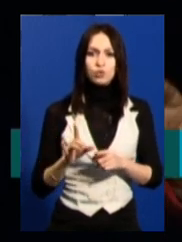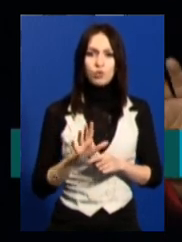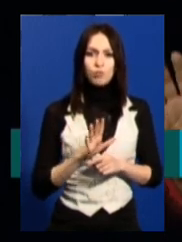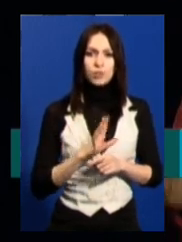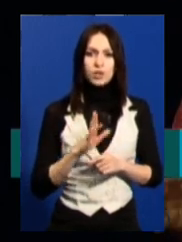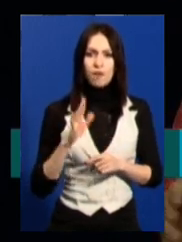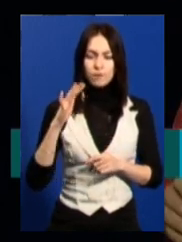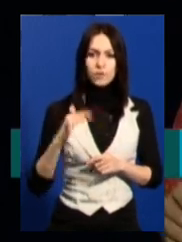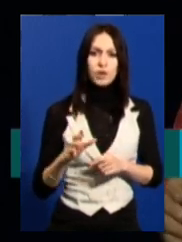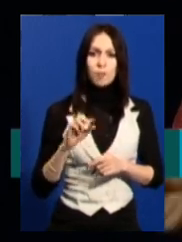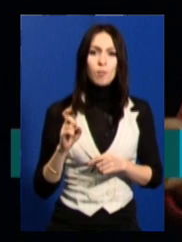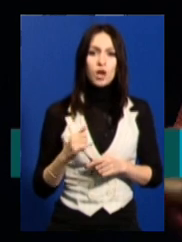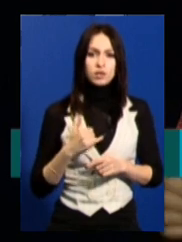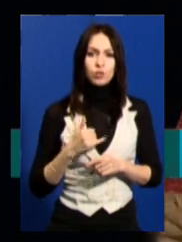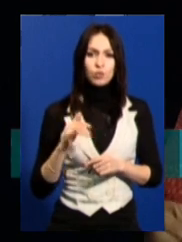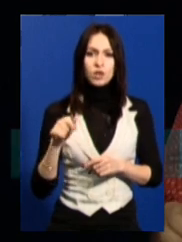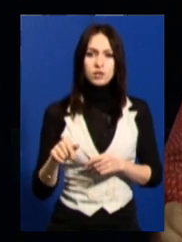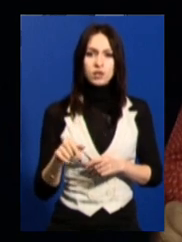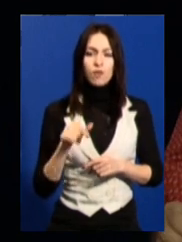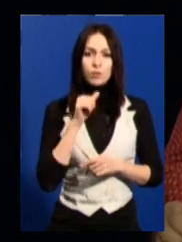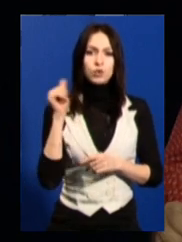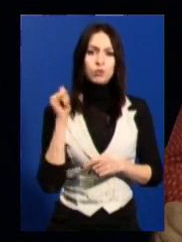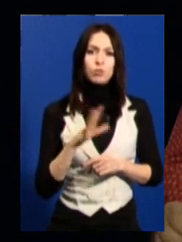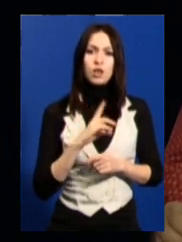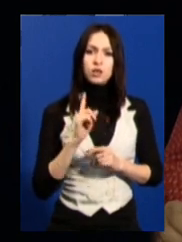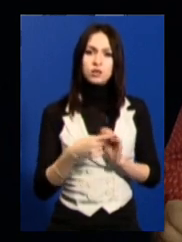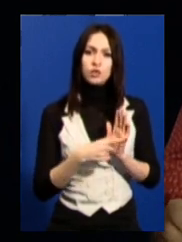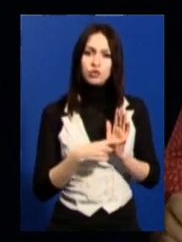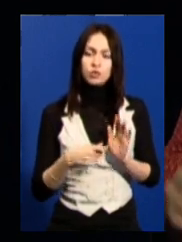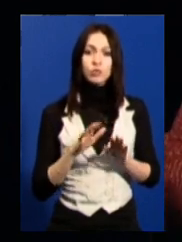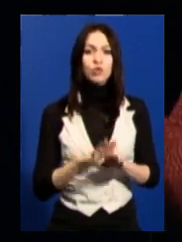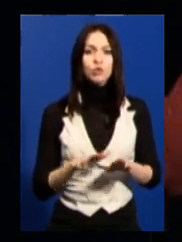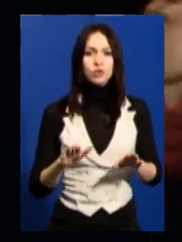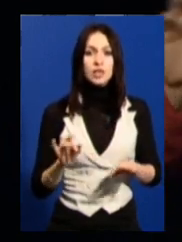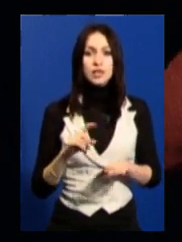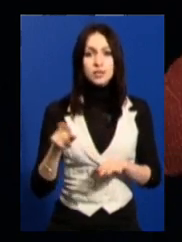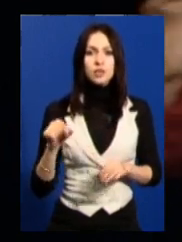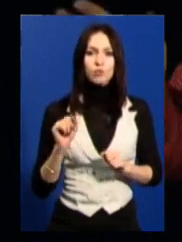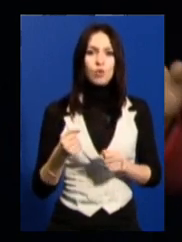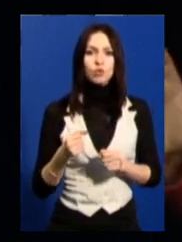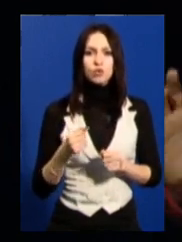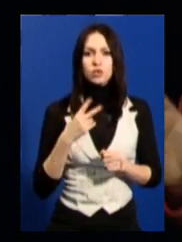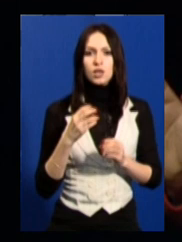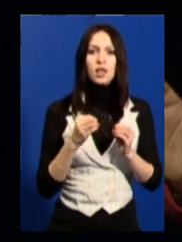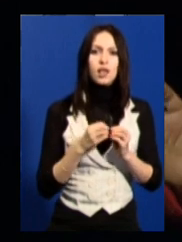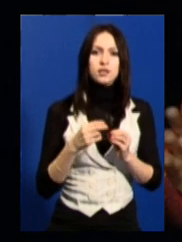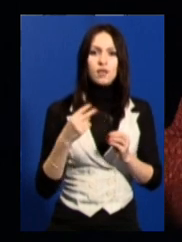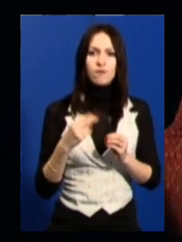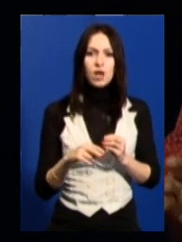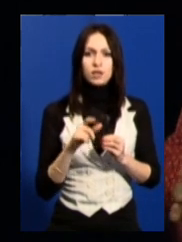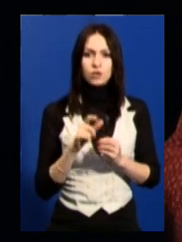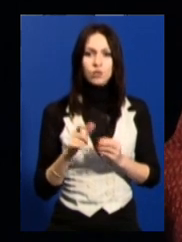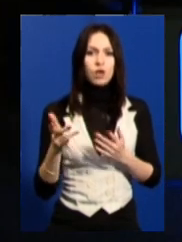базі. В нас там в тому році було 1700 дітей, і з них можна виділити 10-20,